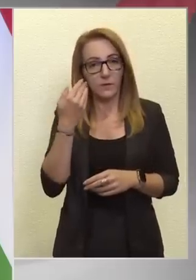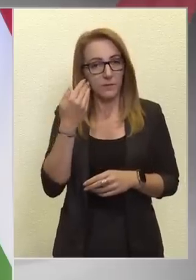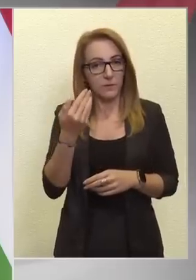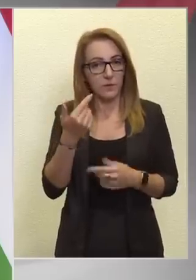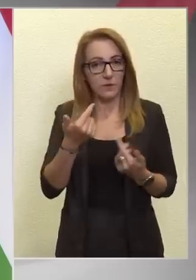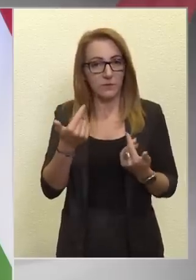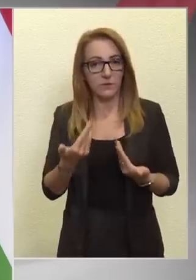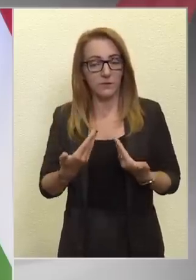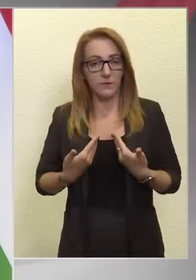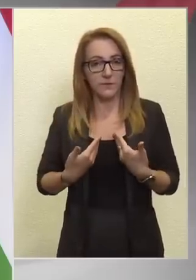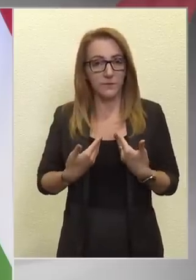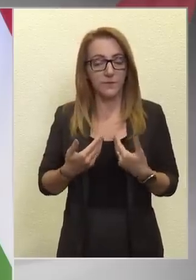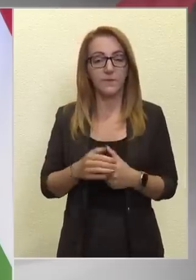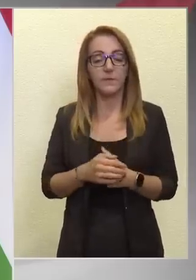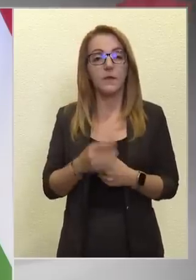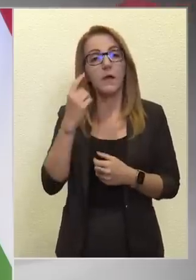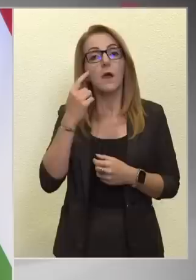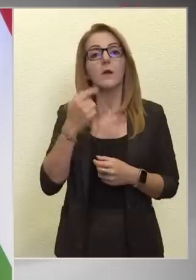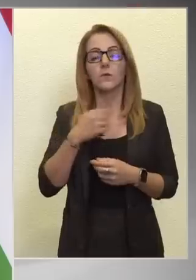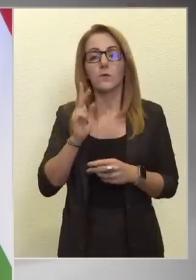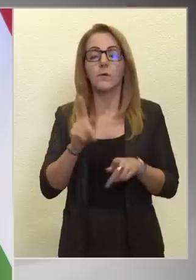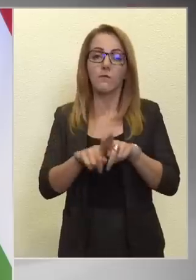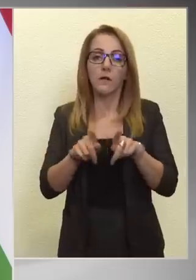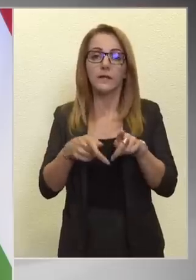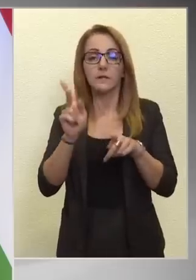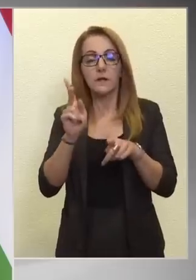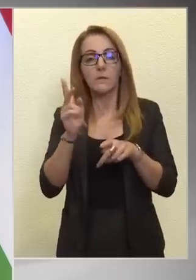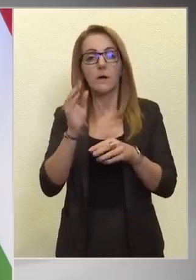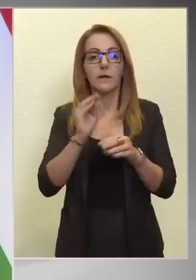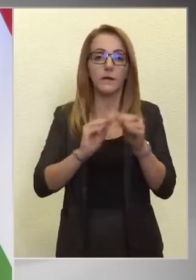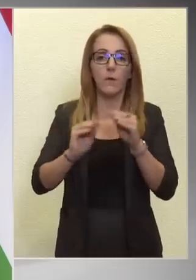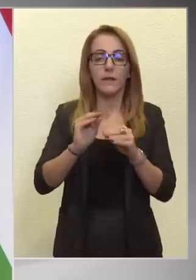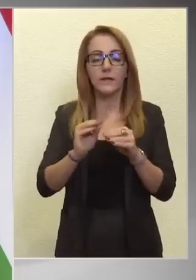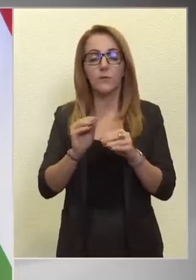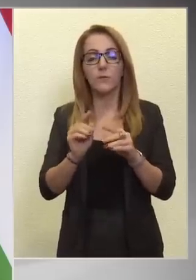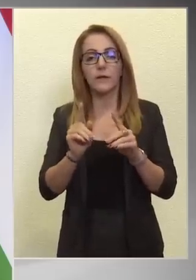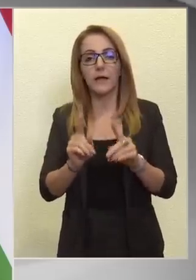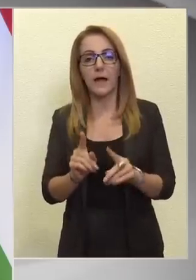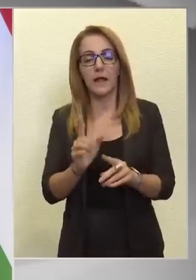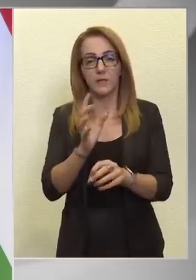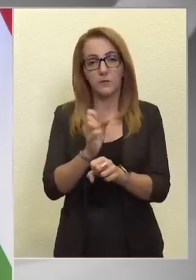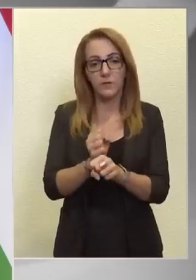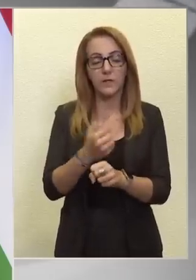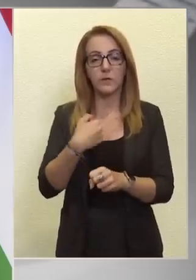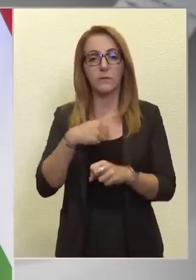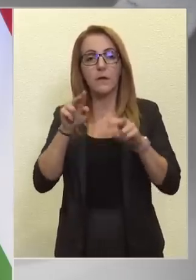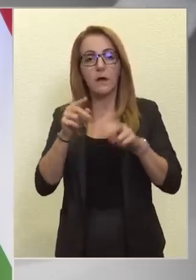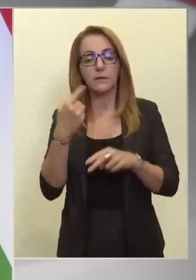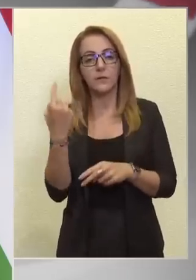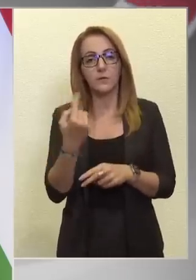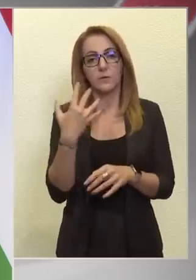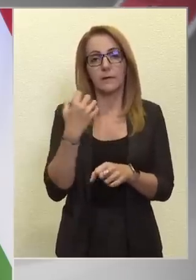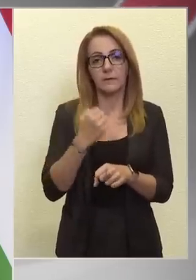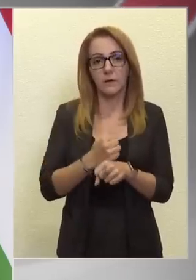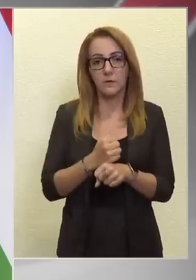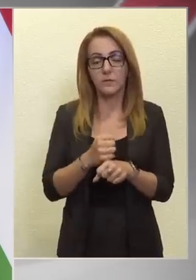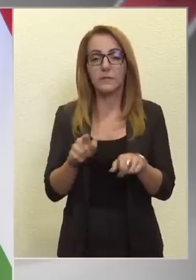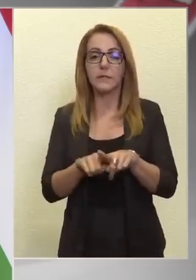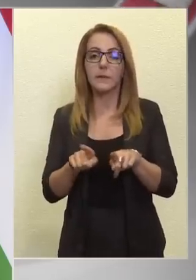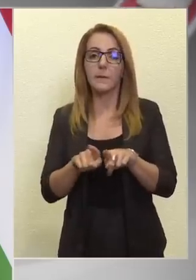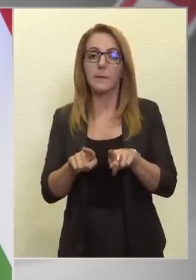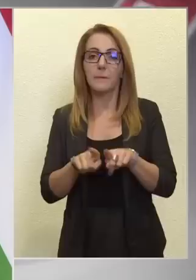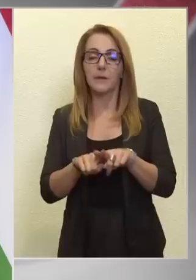felvilágosatot adni? Nem, tudom, hogy van egy ilyen szakmai kollégium állásfoglalás, azt tudom, hogy ami a mi hatáskörünkbe tartozik, mint